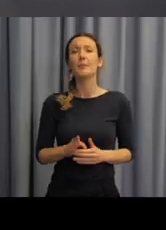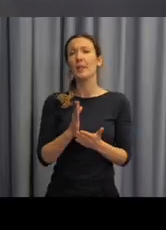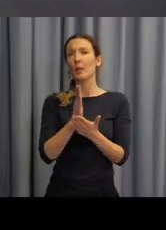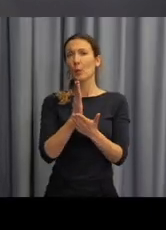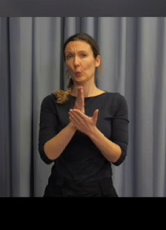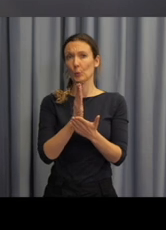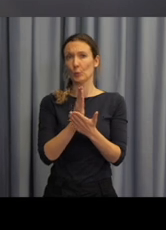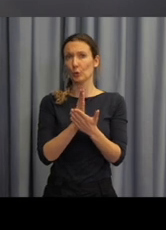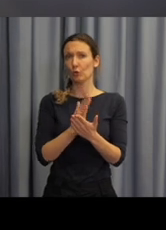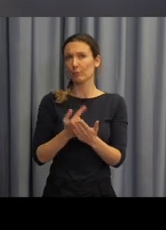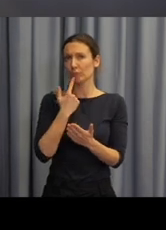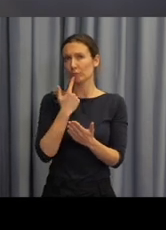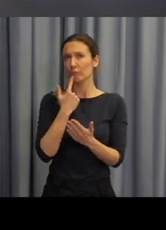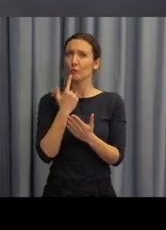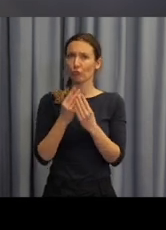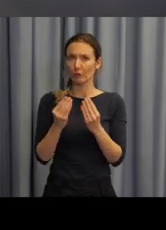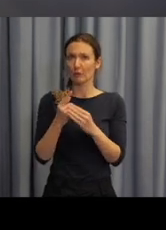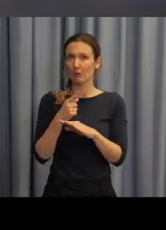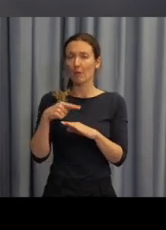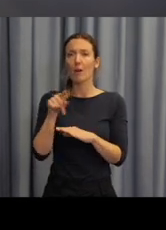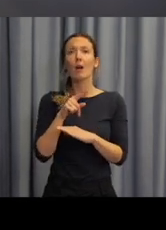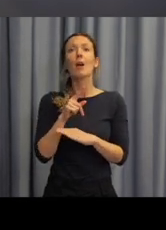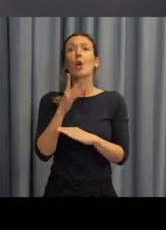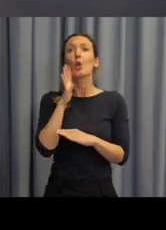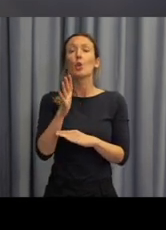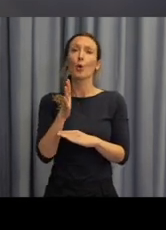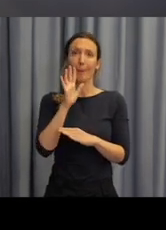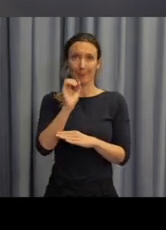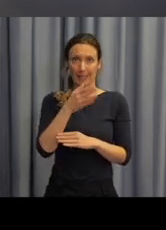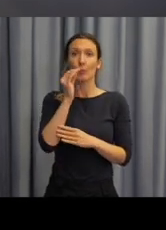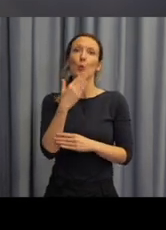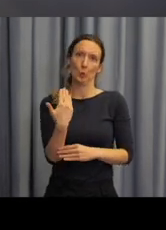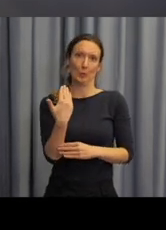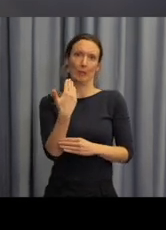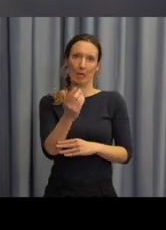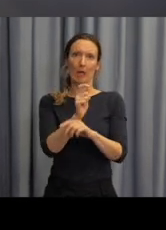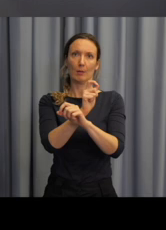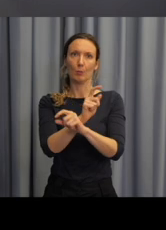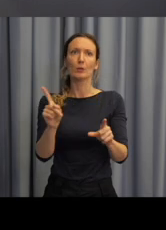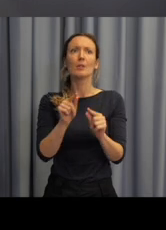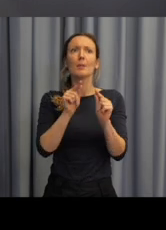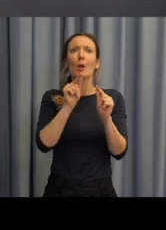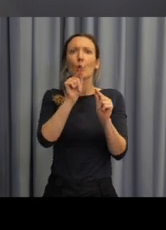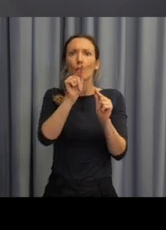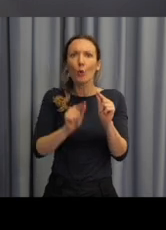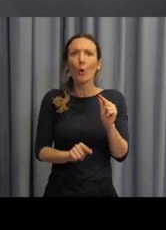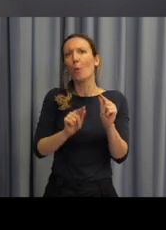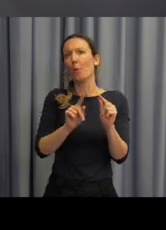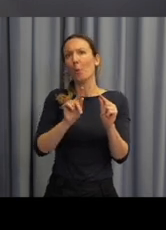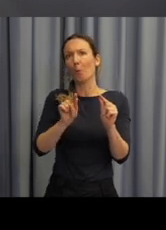začátku zmiňovala to, že všichni budete mít k dispozici ty prezentace. Takže já teďka přeskočím